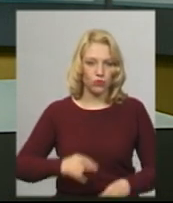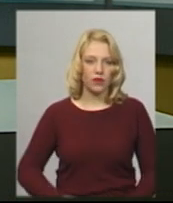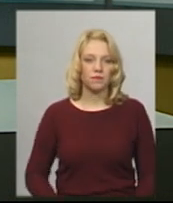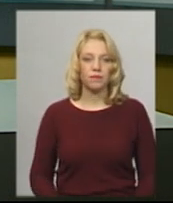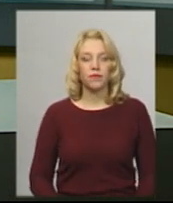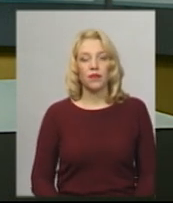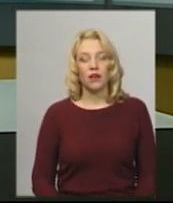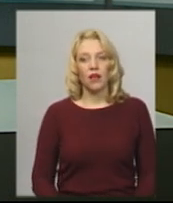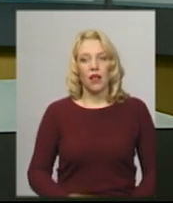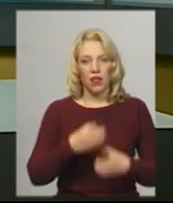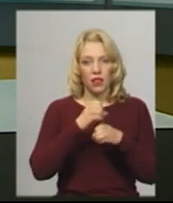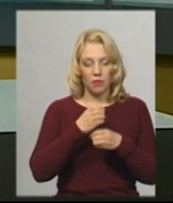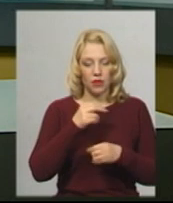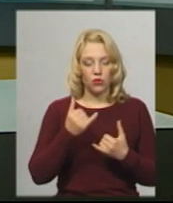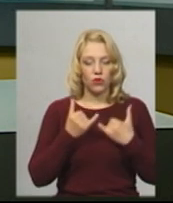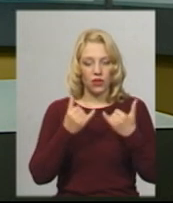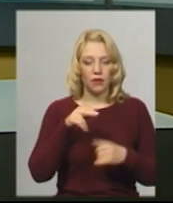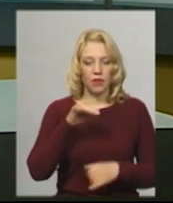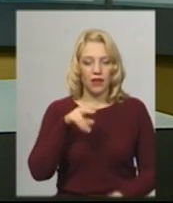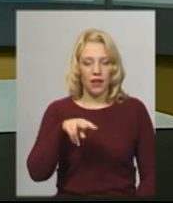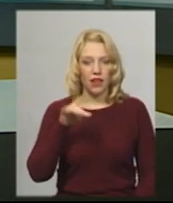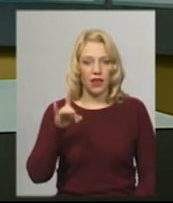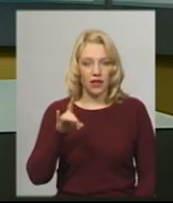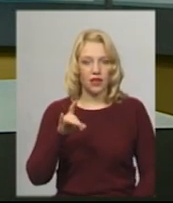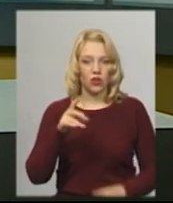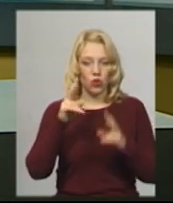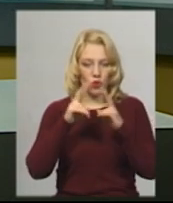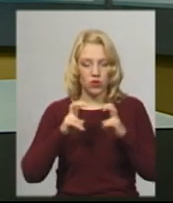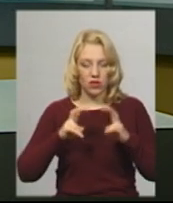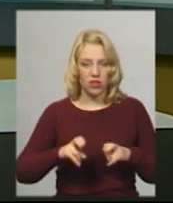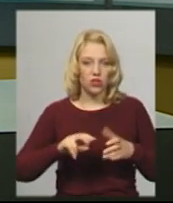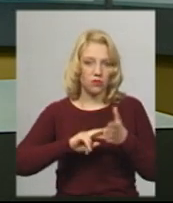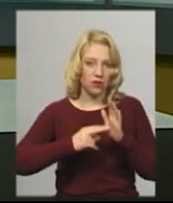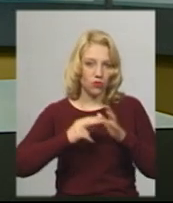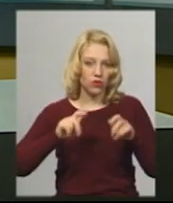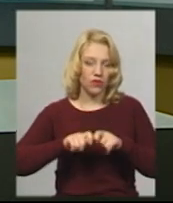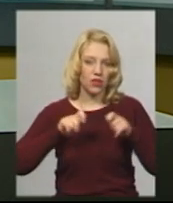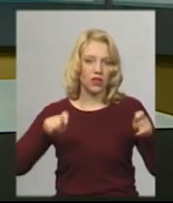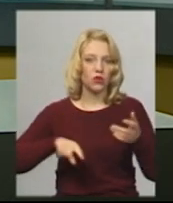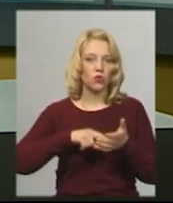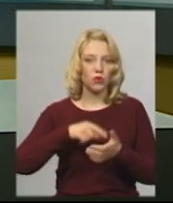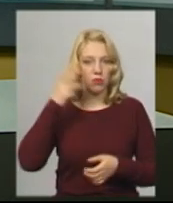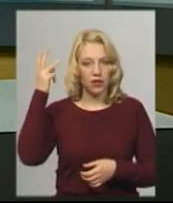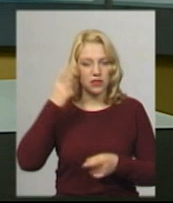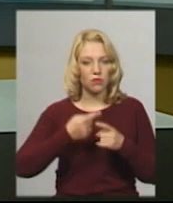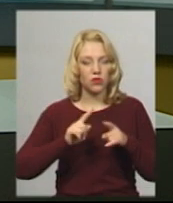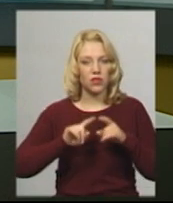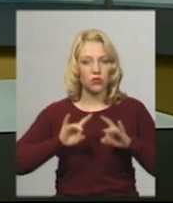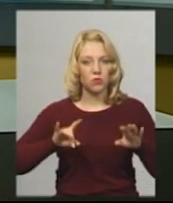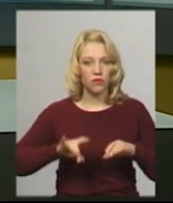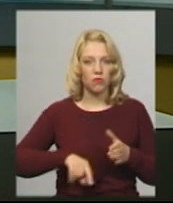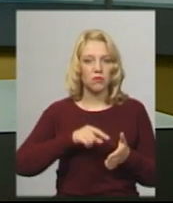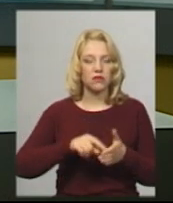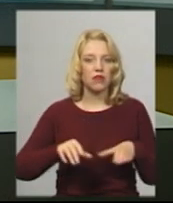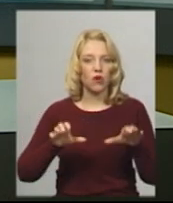Лабораторію для ПЛР-досліджень на коронавірус планують відкрити у Хмельницькому. Про це розповів міський голова Олександр Семчишин.